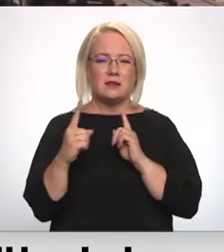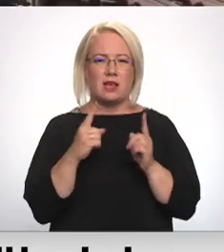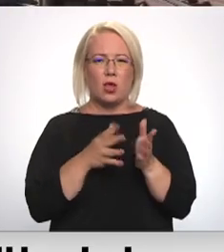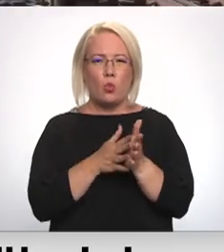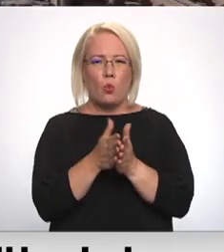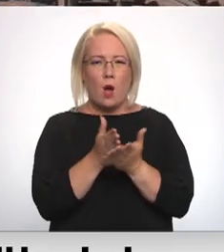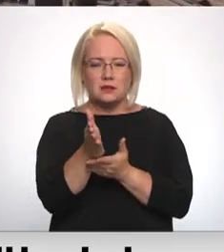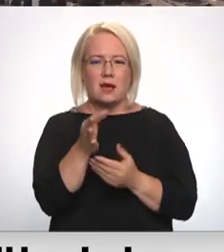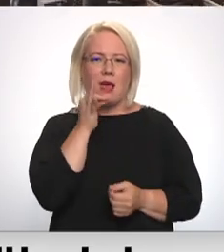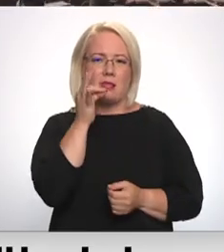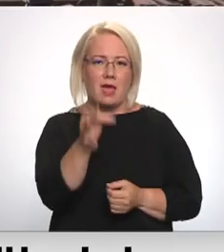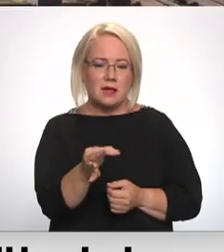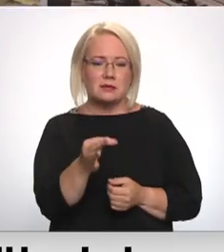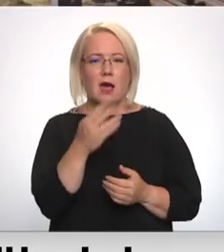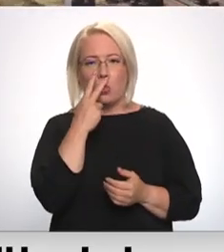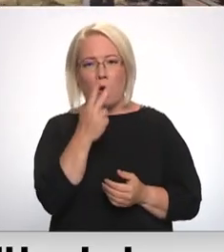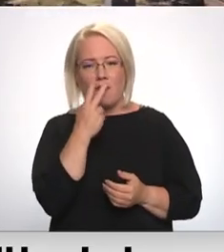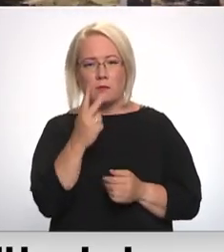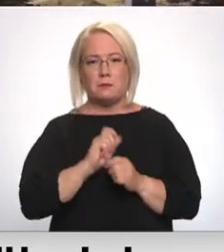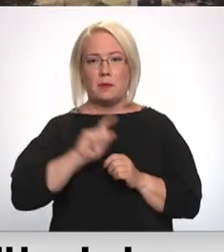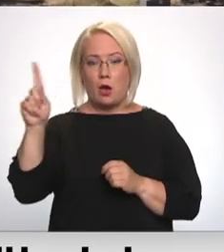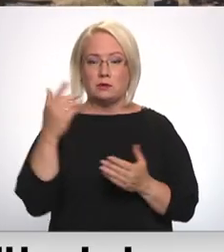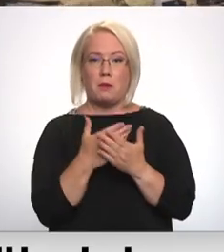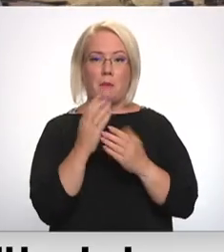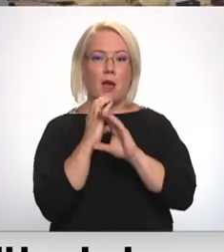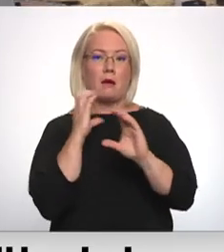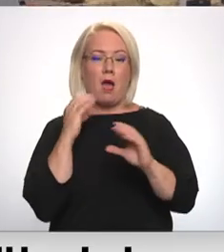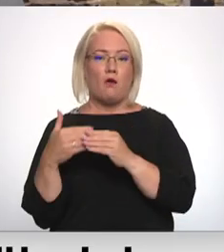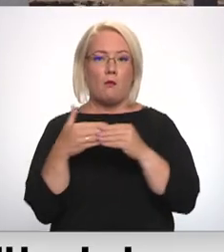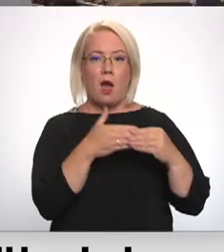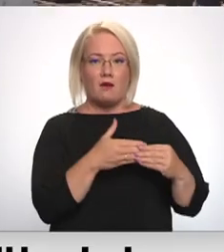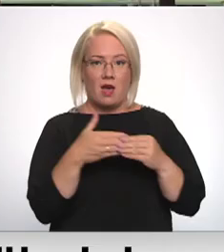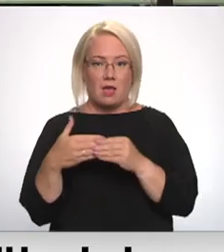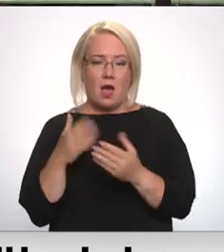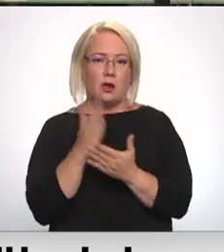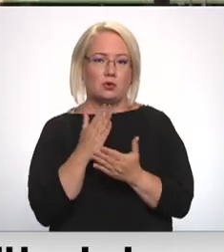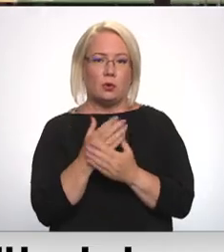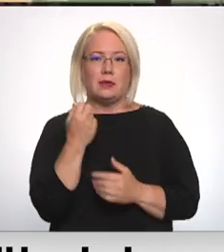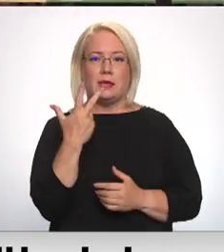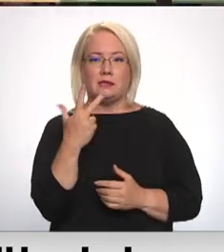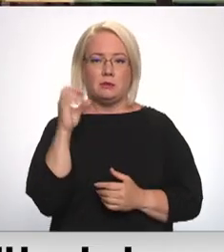linkaits teica, ka pat laban novērojams pieaugums, piemēram, kravu pārvadājumos, tas esot 13%.